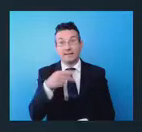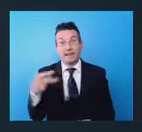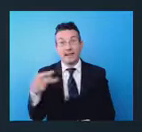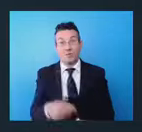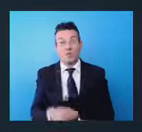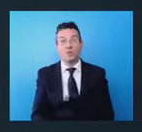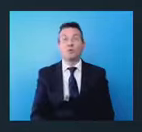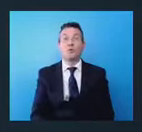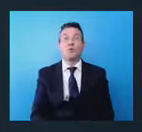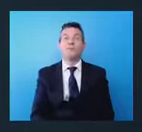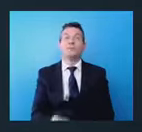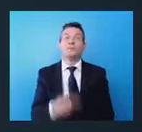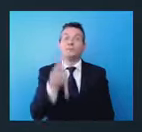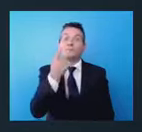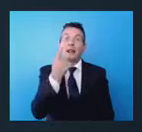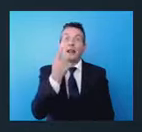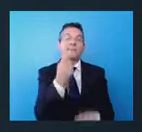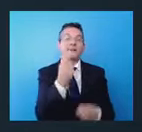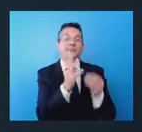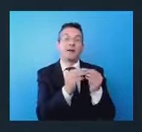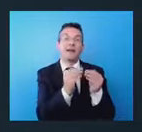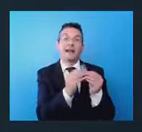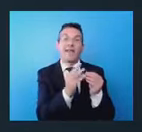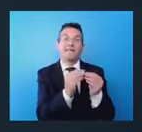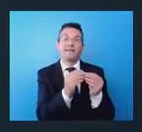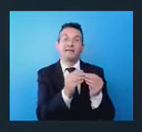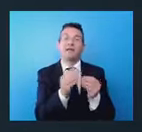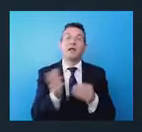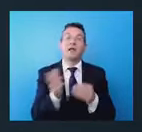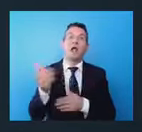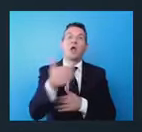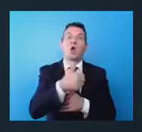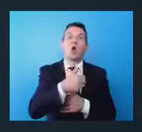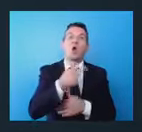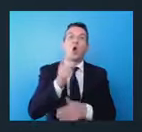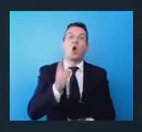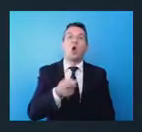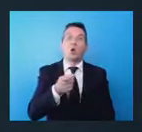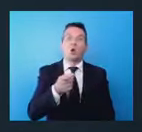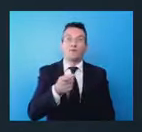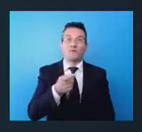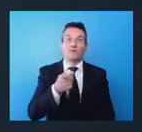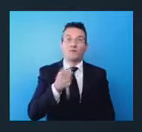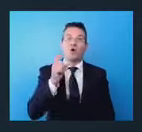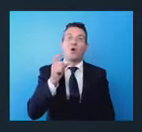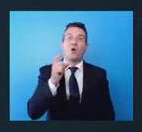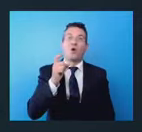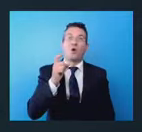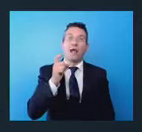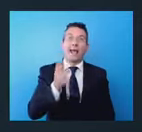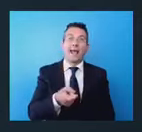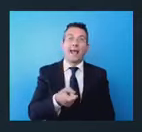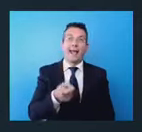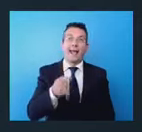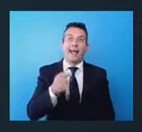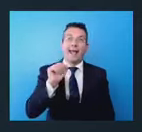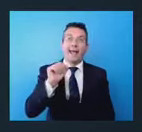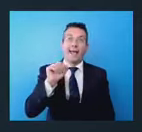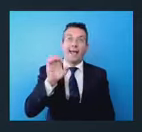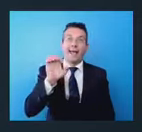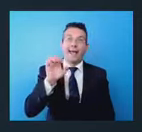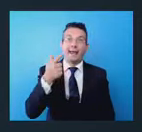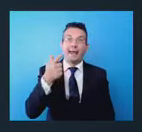refit eseguita nel Golfo di Gaeta e tra le più impegnative eseguite in questo momento nel